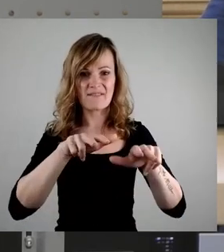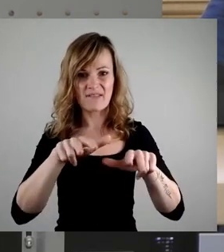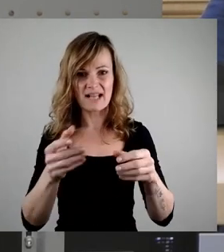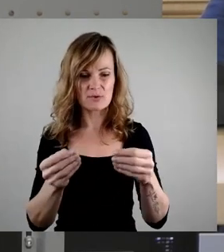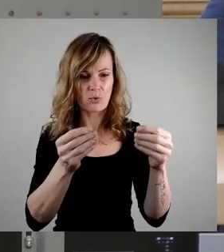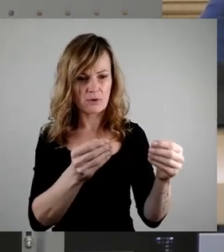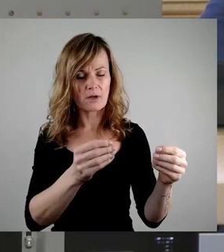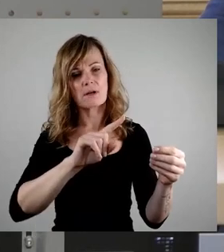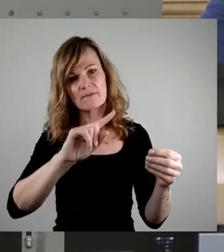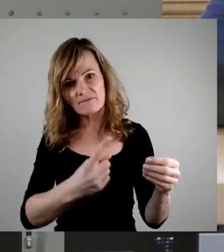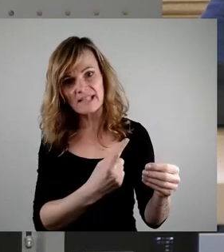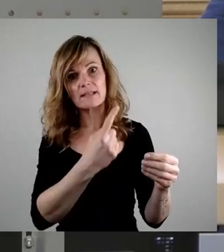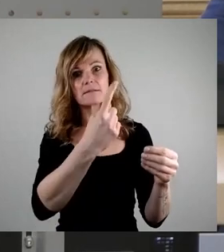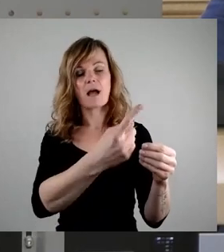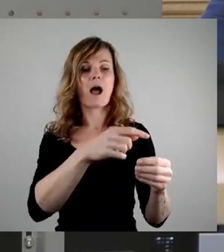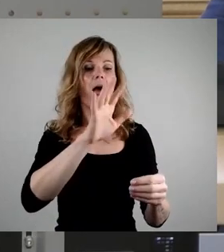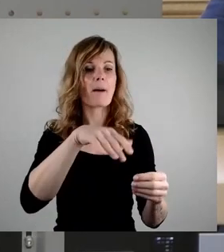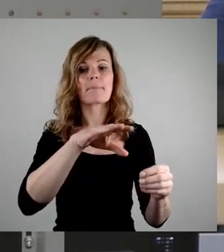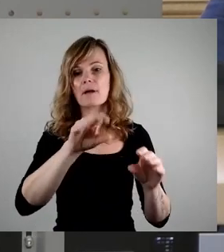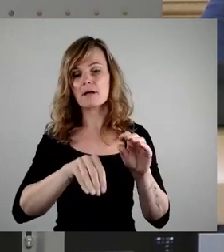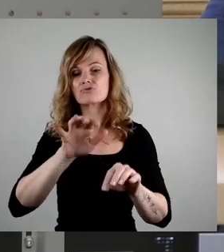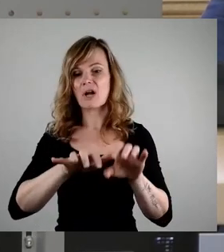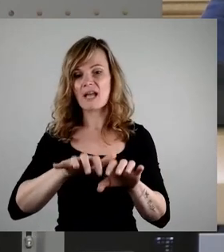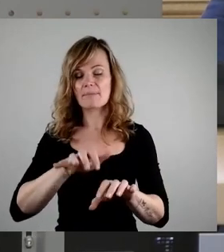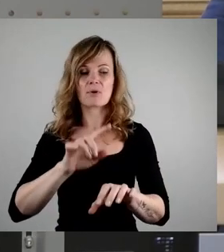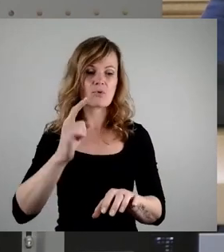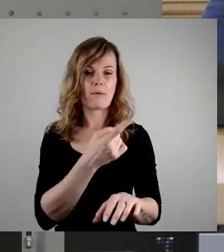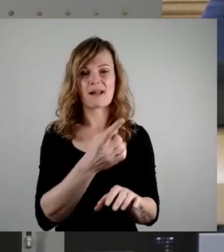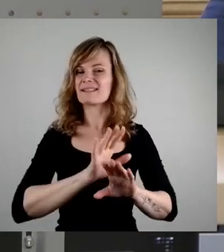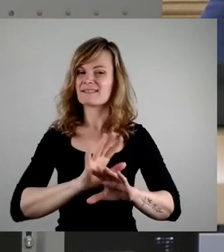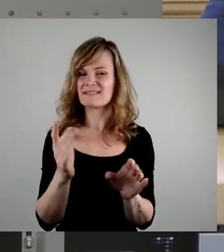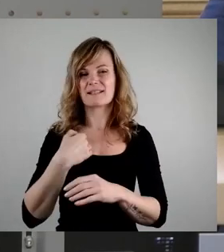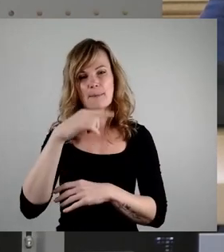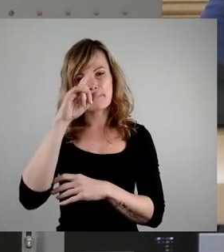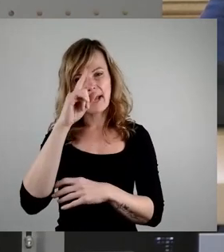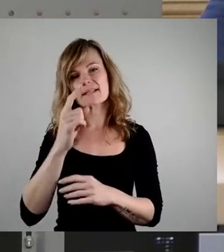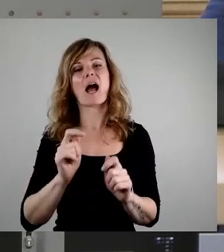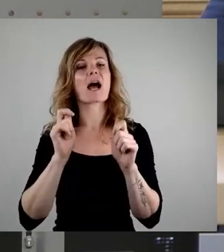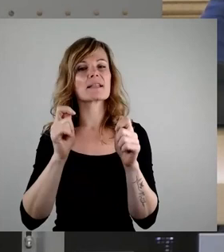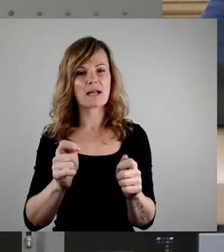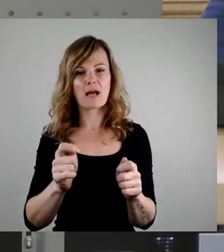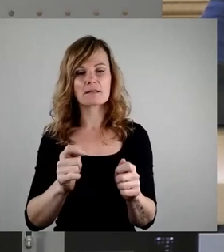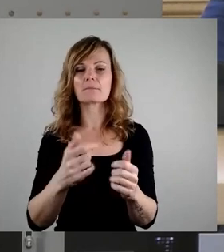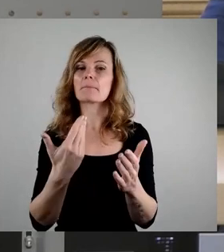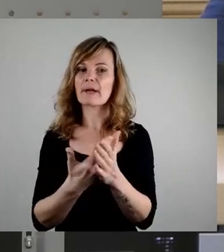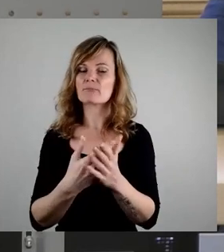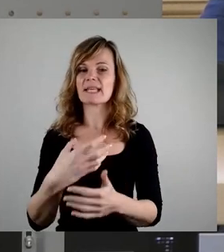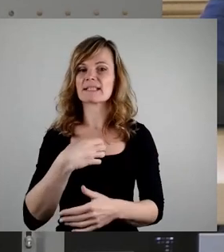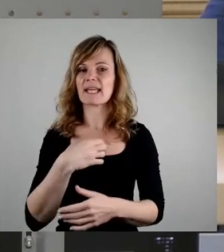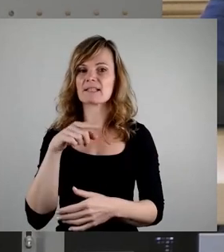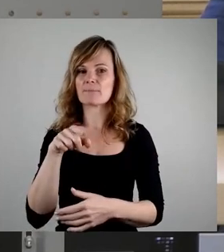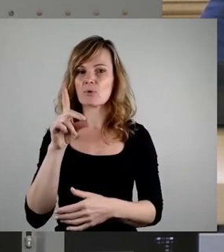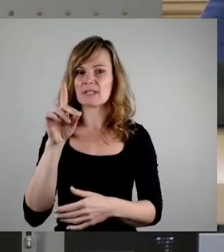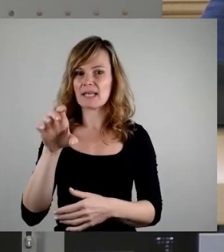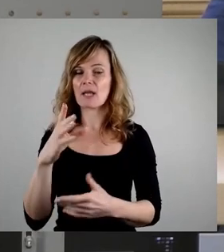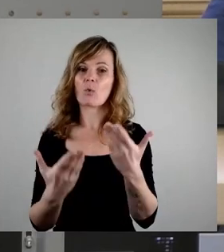Ganze erneut abtippen. Nein, ich meine damit digitalisierte Anträge, die ich auf dresden.de finde, die ich auf Amt24 finde,